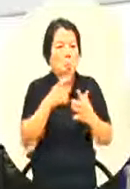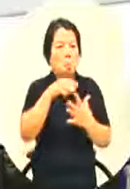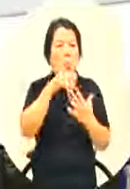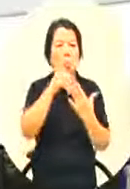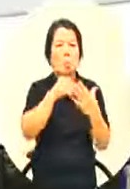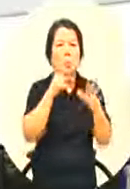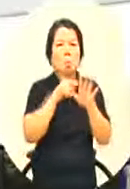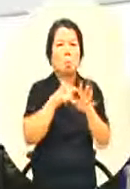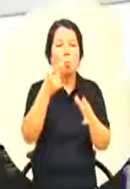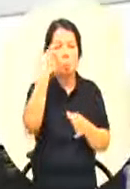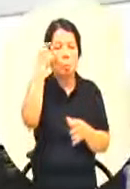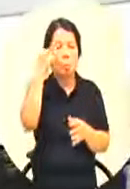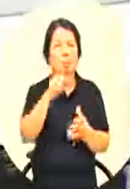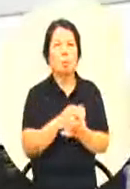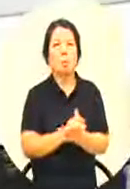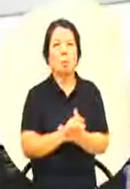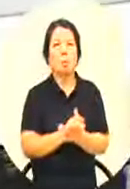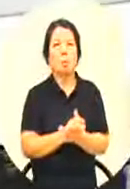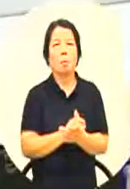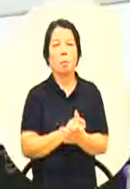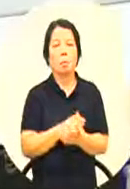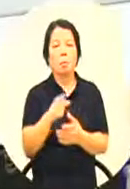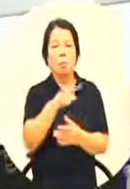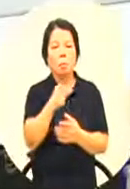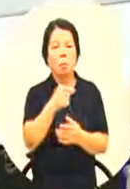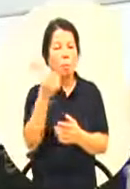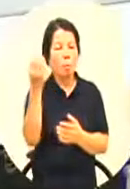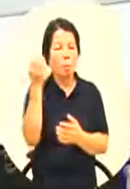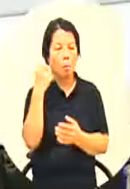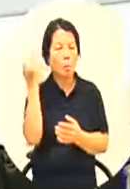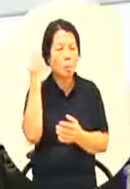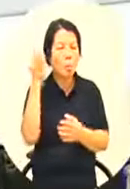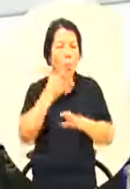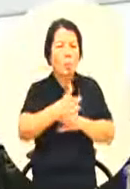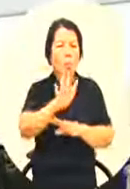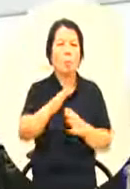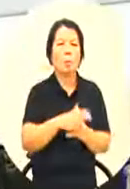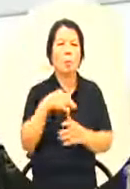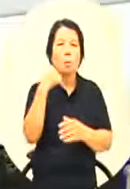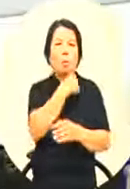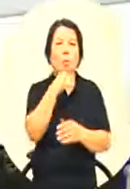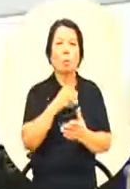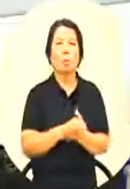我想大家都应该很早就有听过在我们台湾